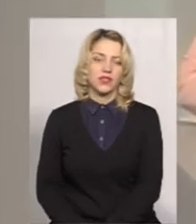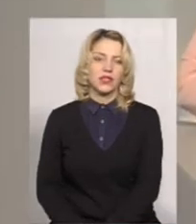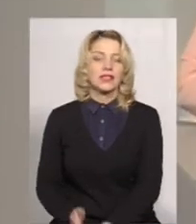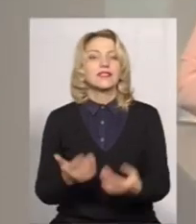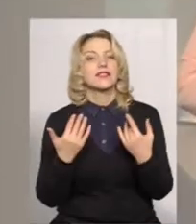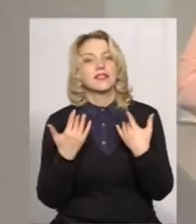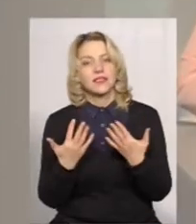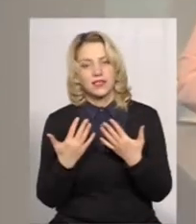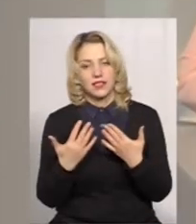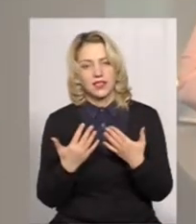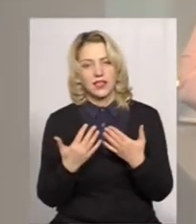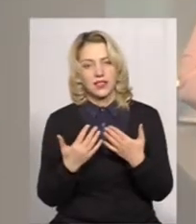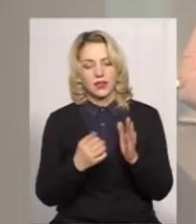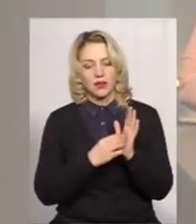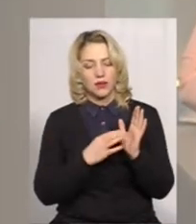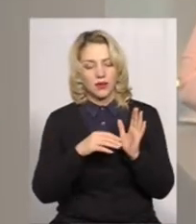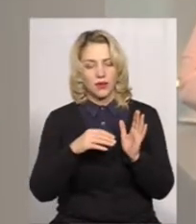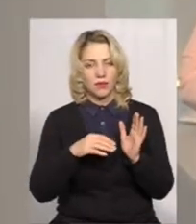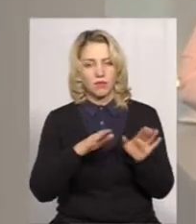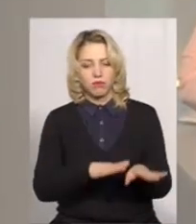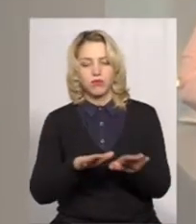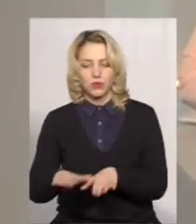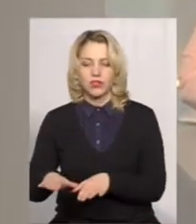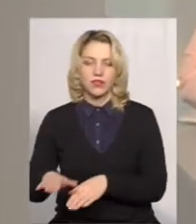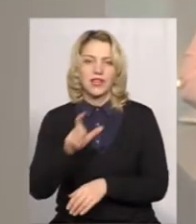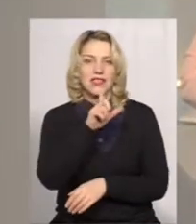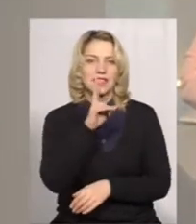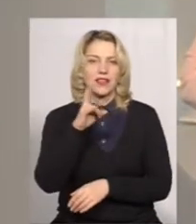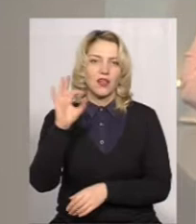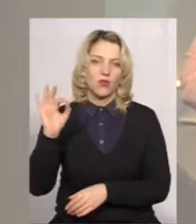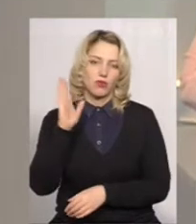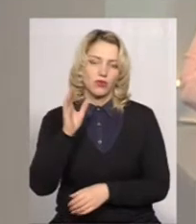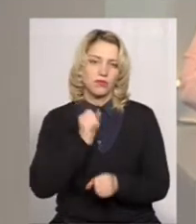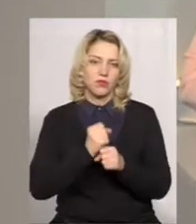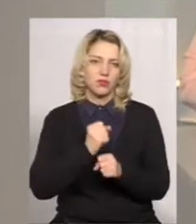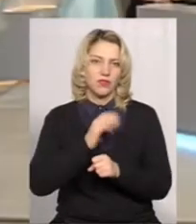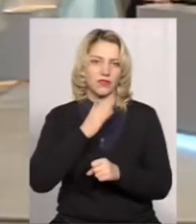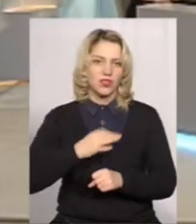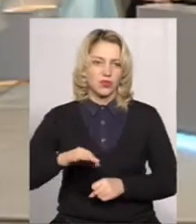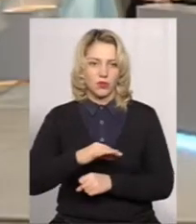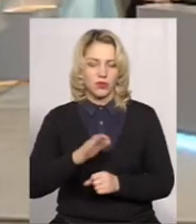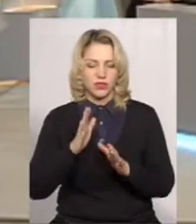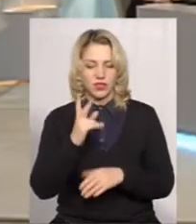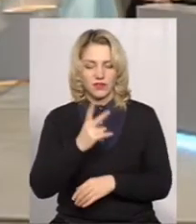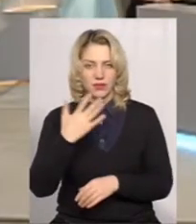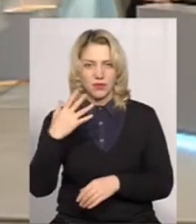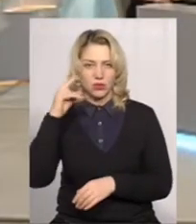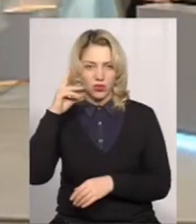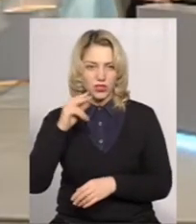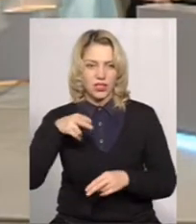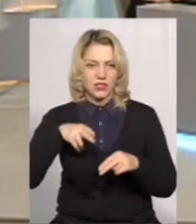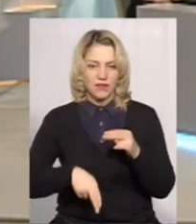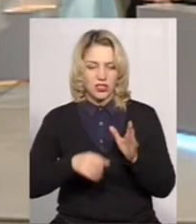Скільки пунктів ЗНО працюватиме цього року в області? Тільки 25-го числа